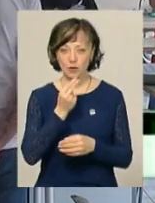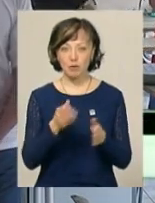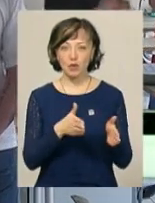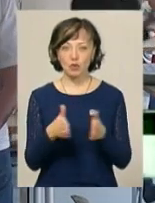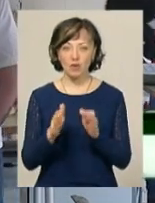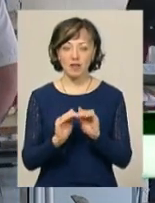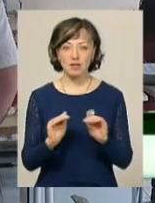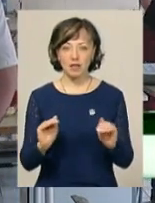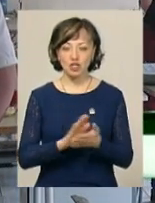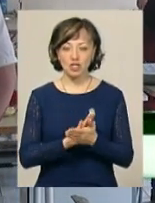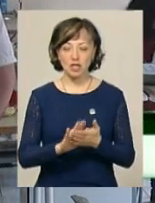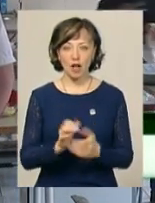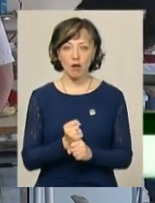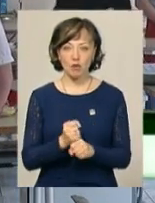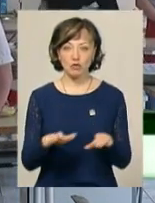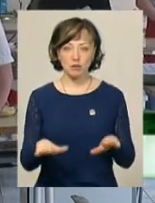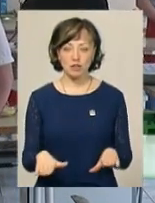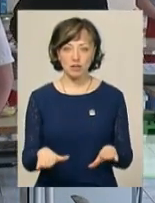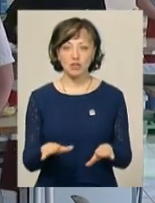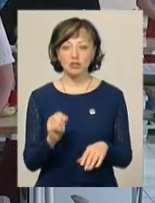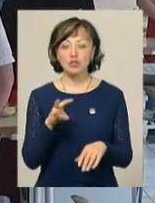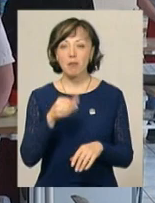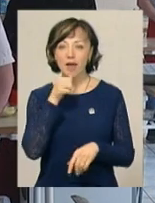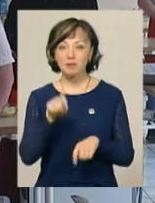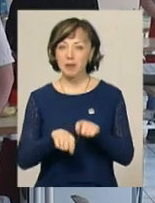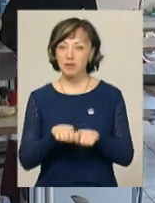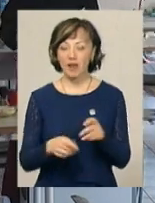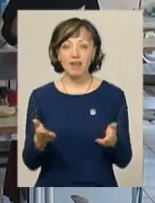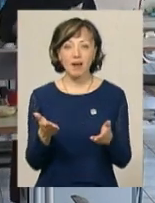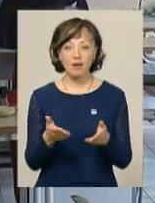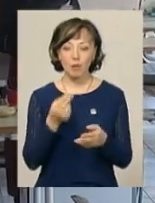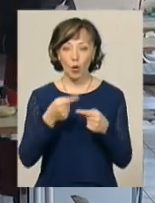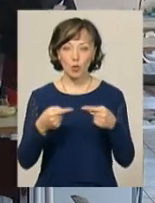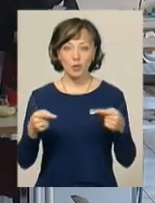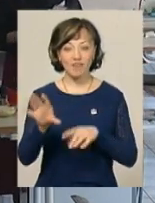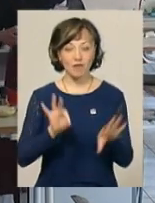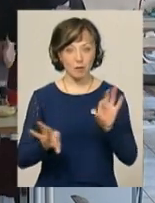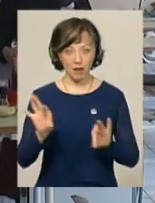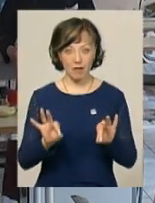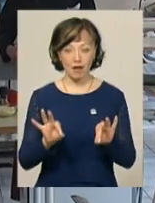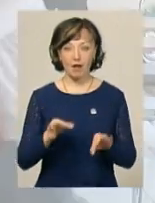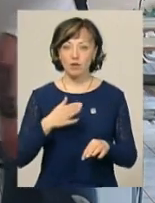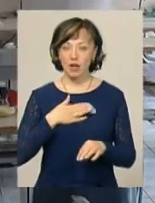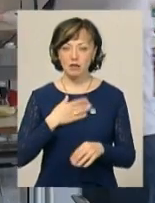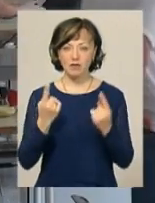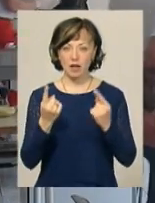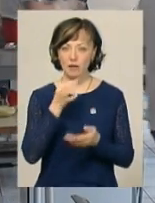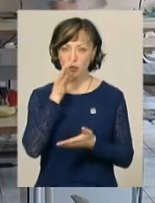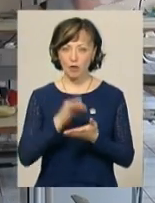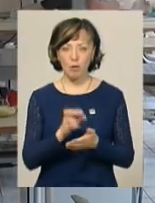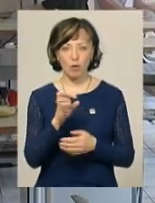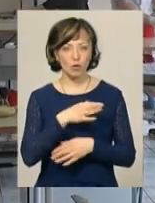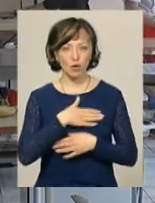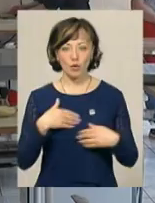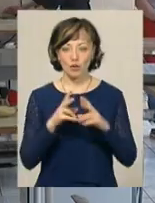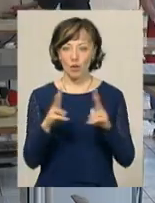підготовка дітей, чистота робочого місця. З чим вони експериментуватимуть, які саме продукти вони вибрали. На нас лежить велика відповідальність, бо не